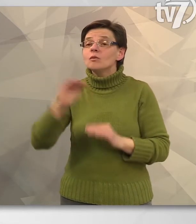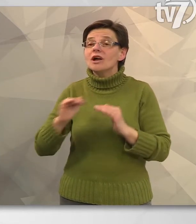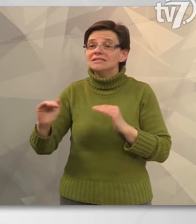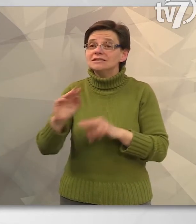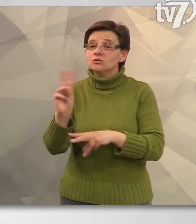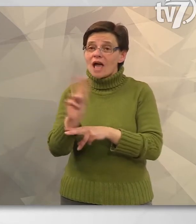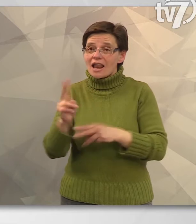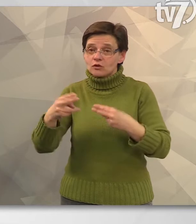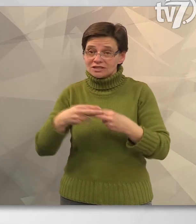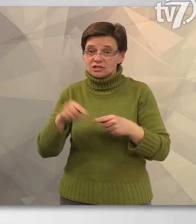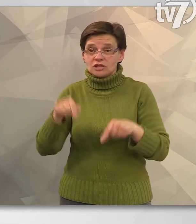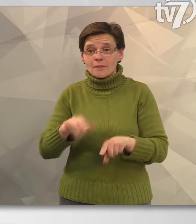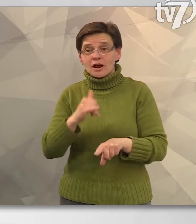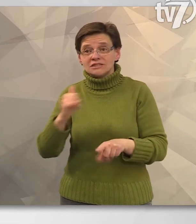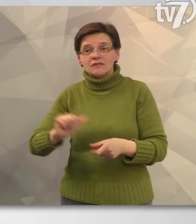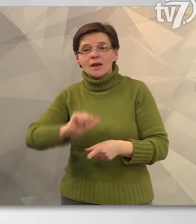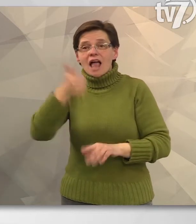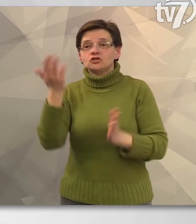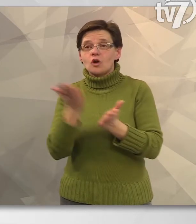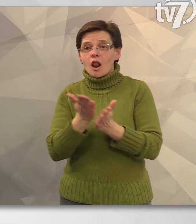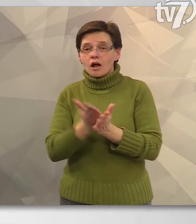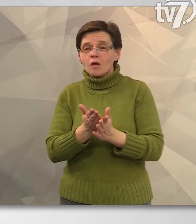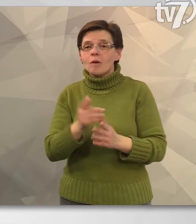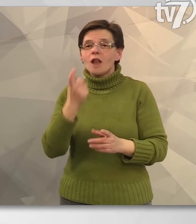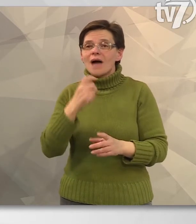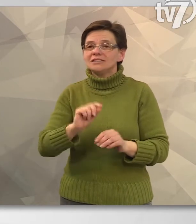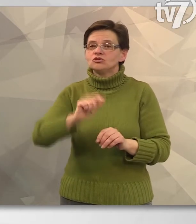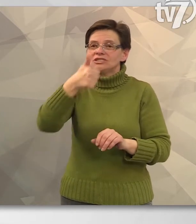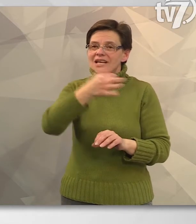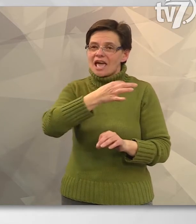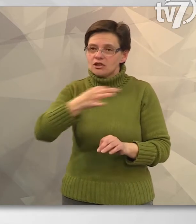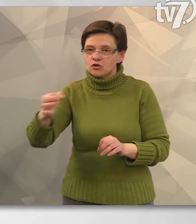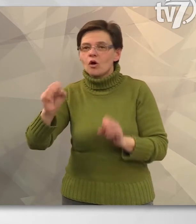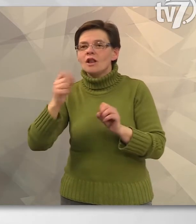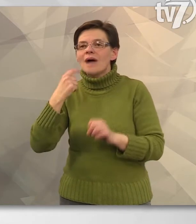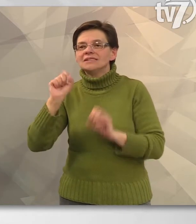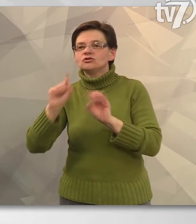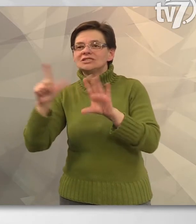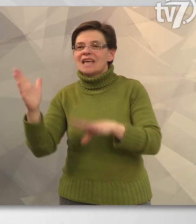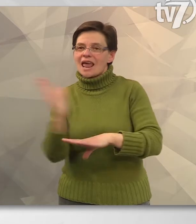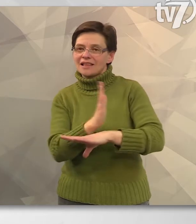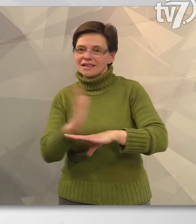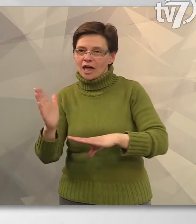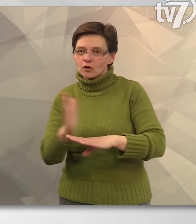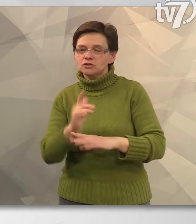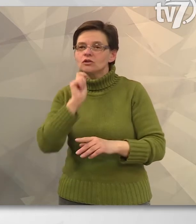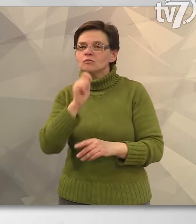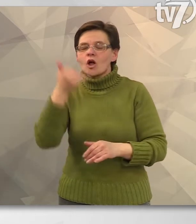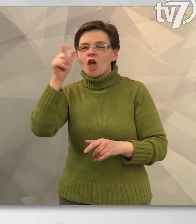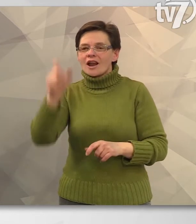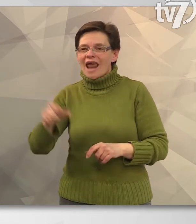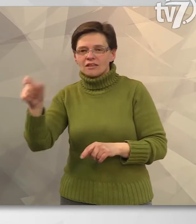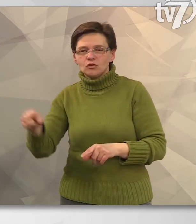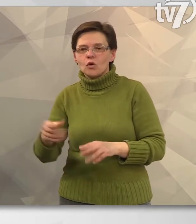európai szintű ellenőrzés során ebben az évben először, március 11-e és március 17-e között